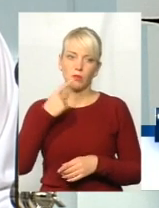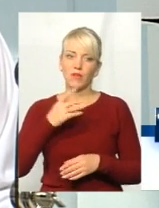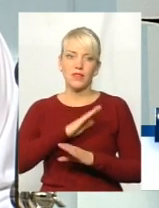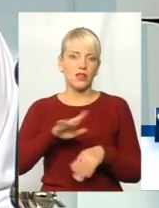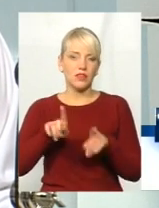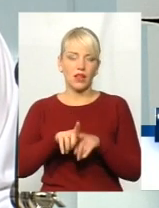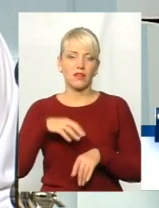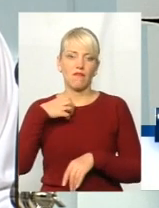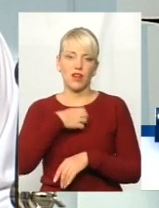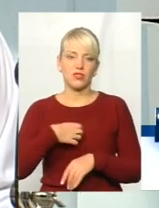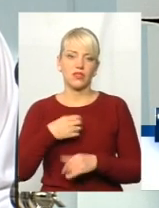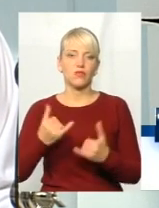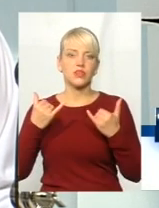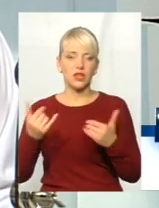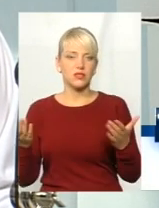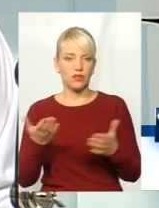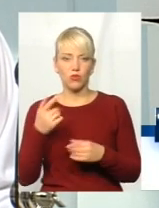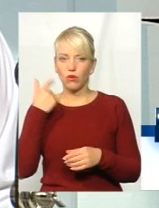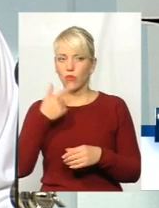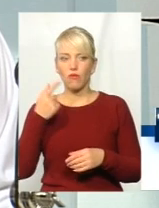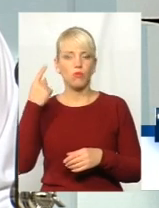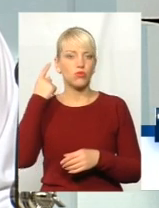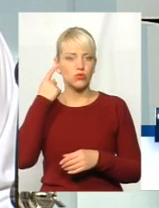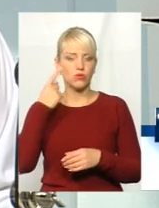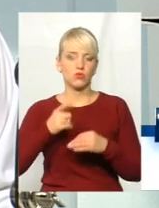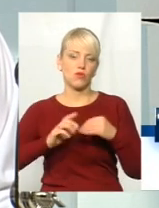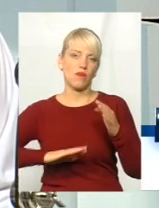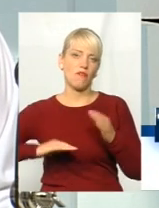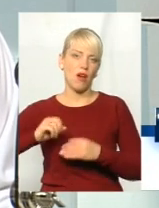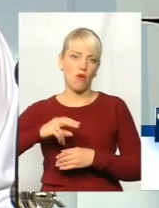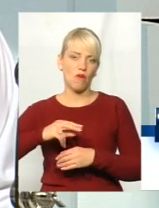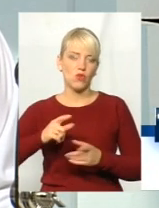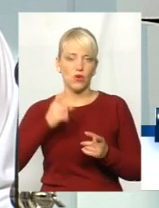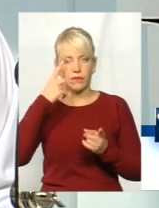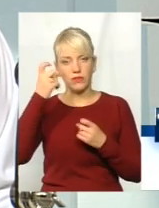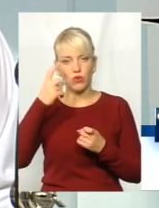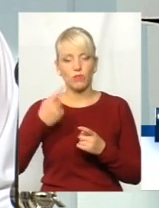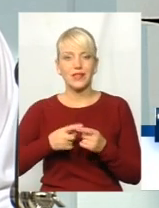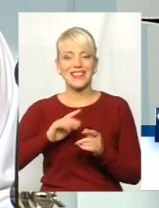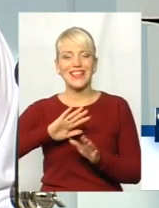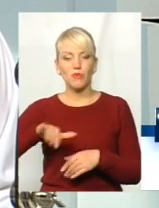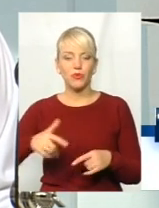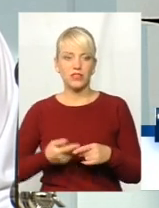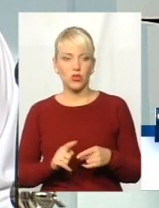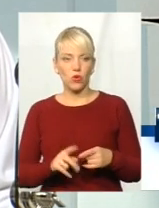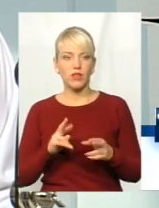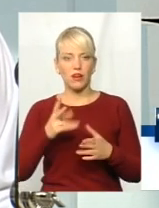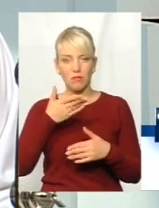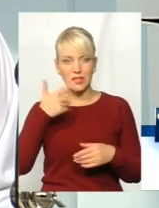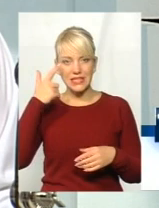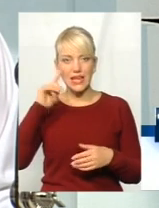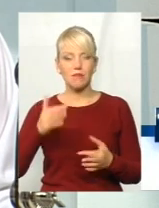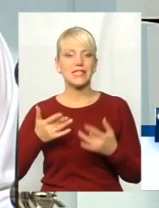важливо зараз, якою мовою ми почуємо ту фахову інформацію. І тим більше після того, як ми знаємо, скільки